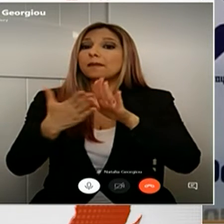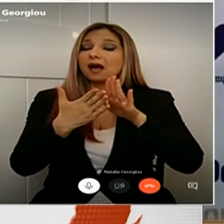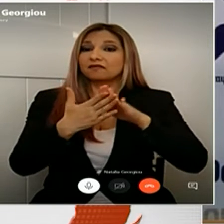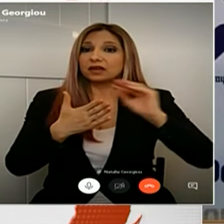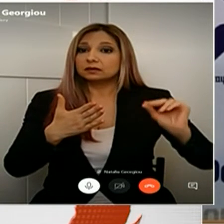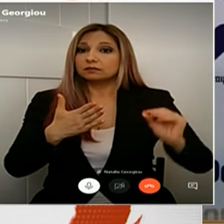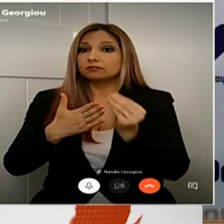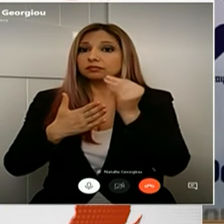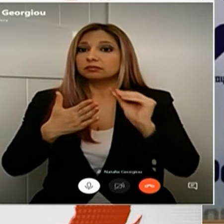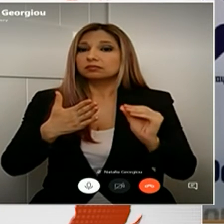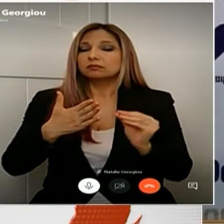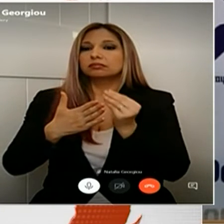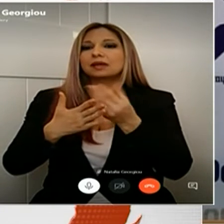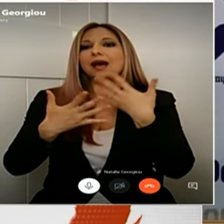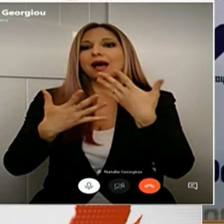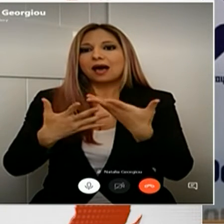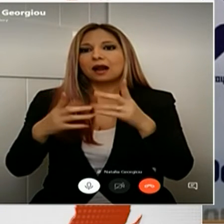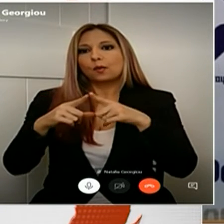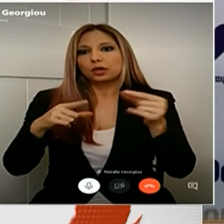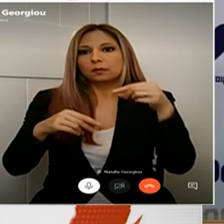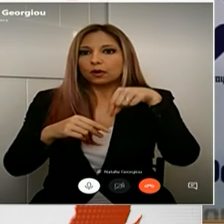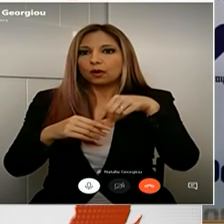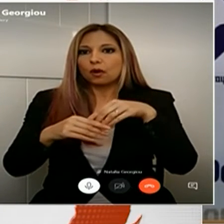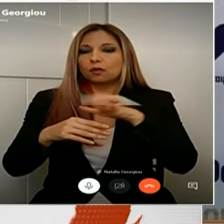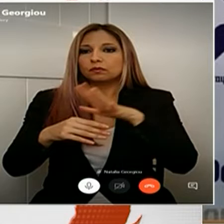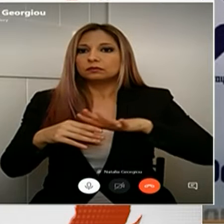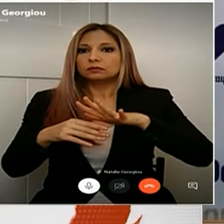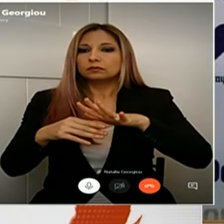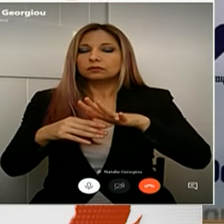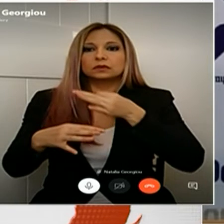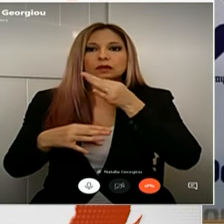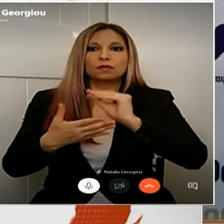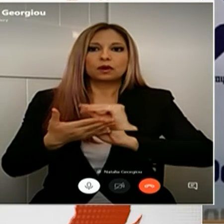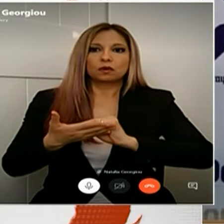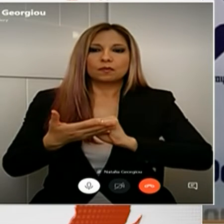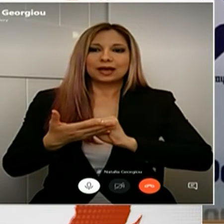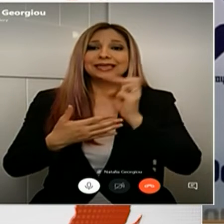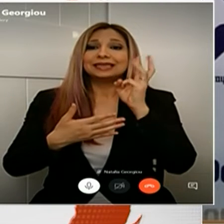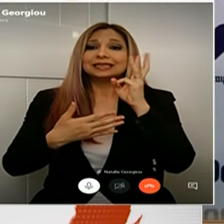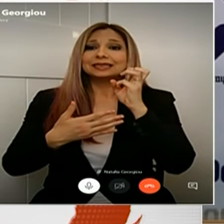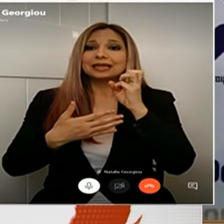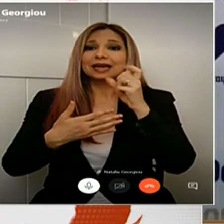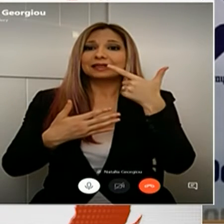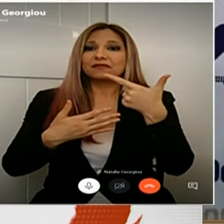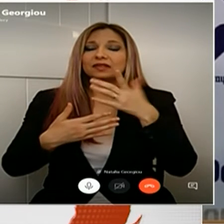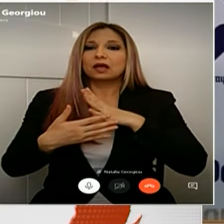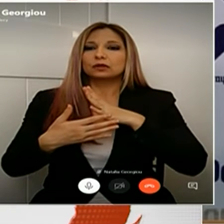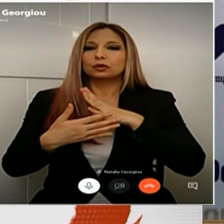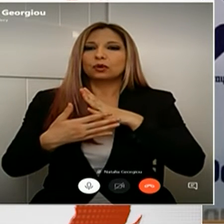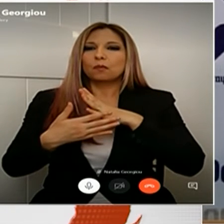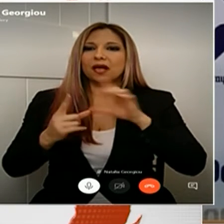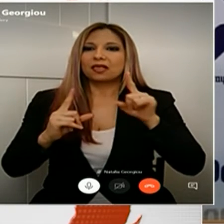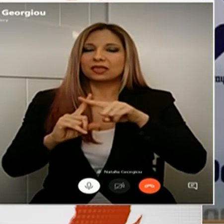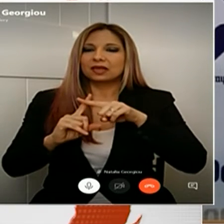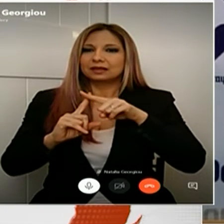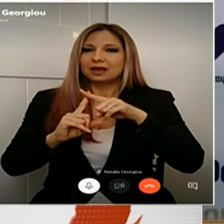λοιμόξεις είναι από την Κύπρο. Θέλω να σημειώσω ότι 37 από το άτομα που διαγνώστηκα θετικά με τον ιό και